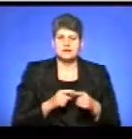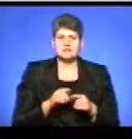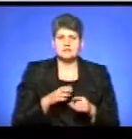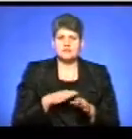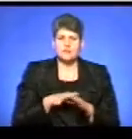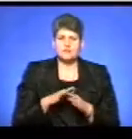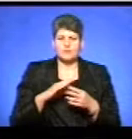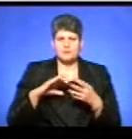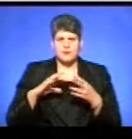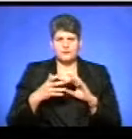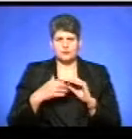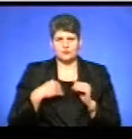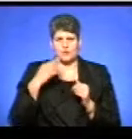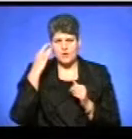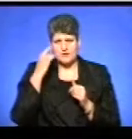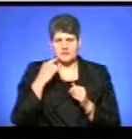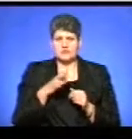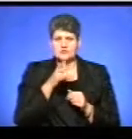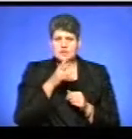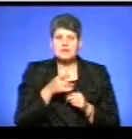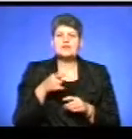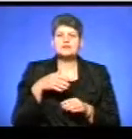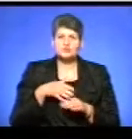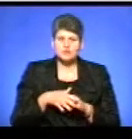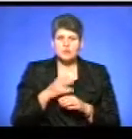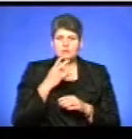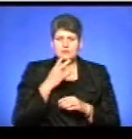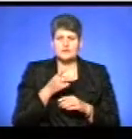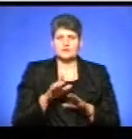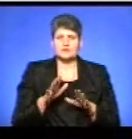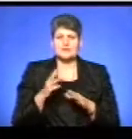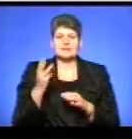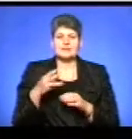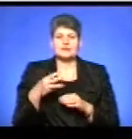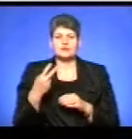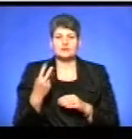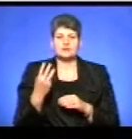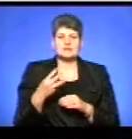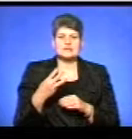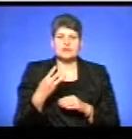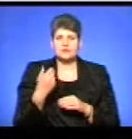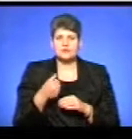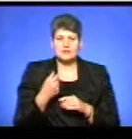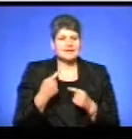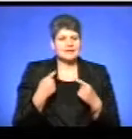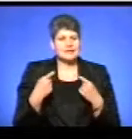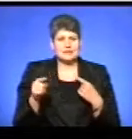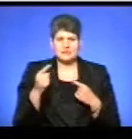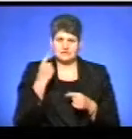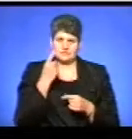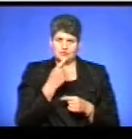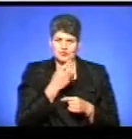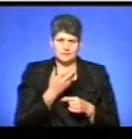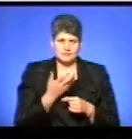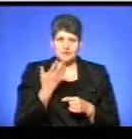перевернуло моє уявлення про ті часи. Тобто я зрозуміла і подивилася на події 32-33 року зовсім іншими очима.